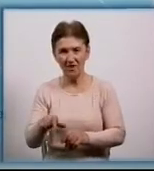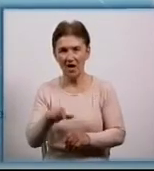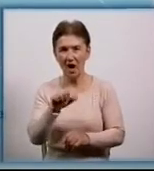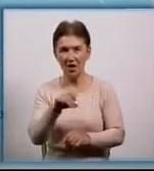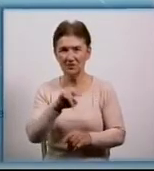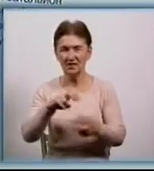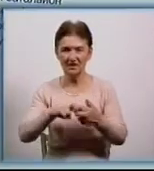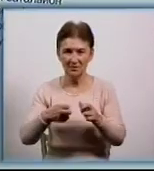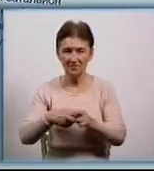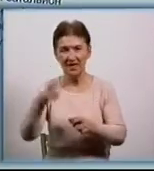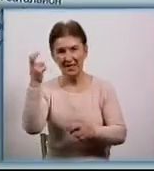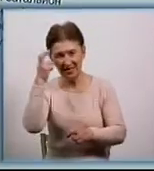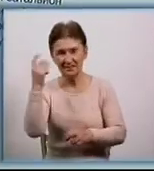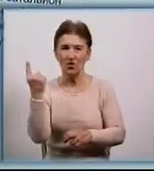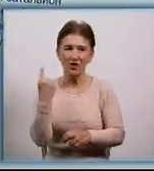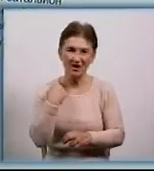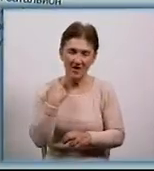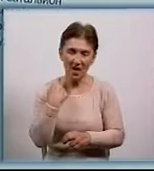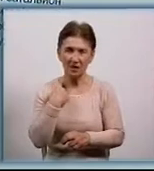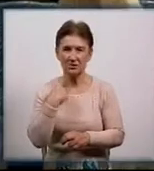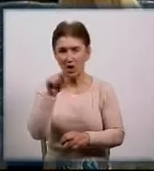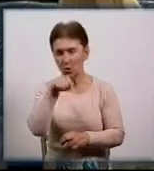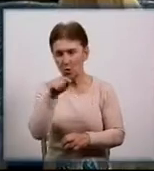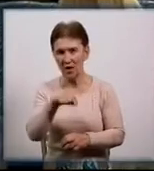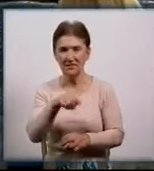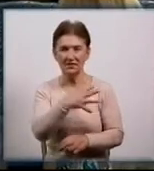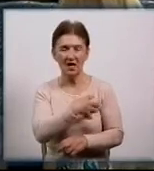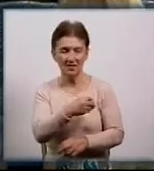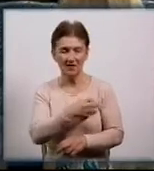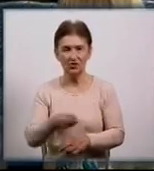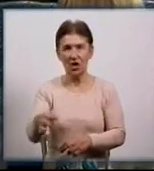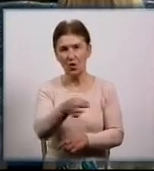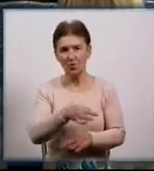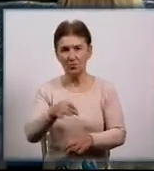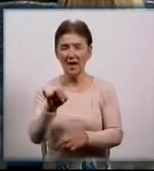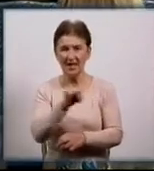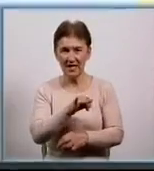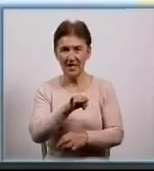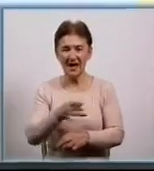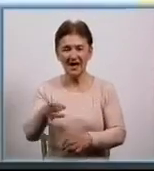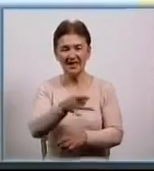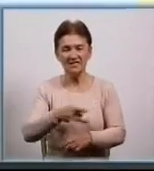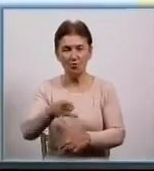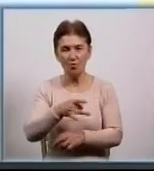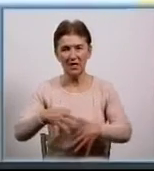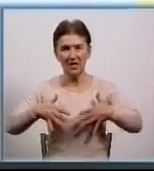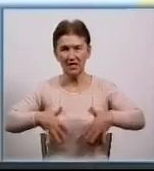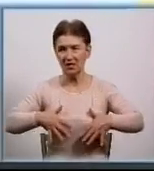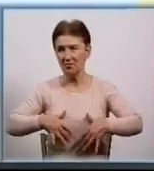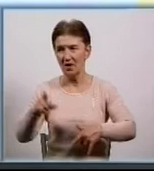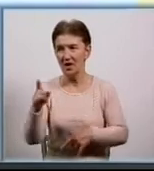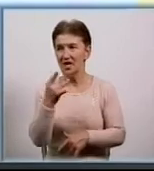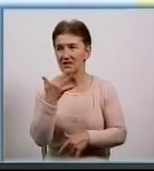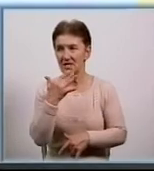-Франківської, Київської, Кіровоградської, Луганської, Львівської областей та Автономної республіки Крим. Видання підготував Національний